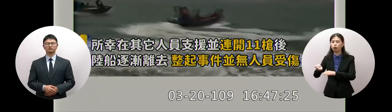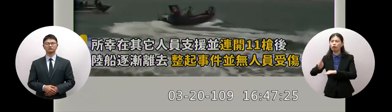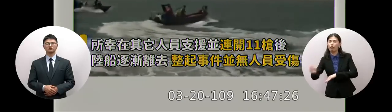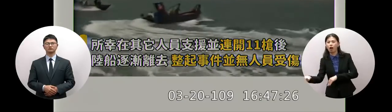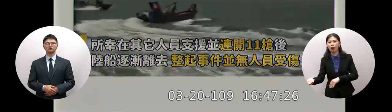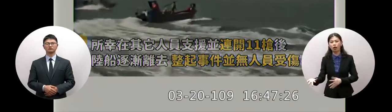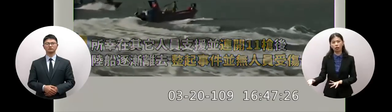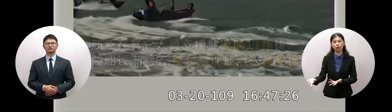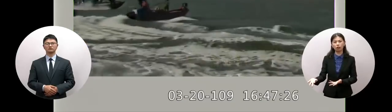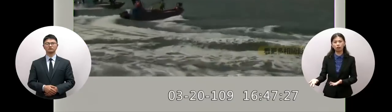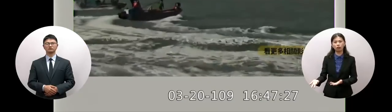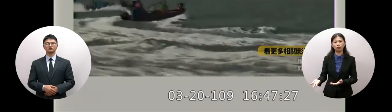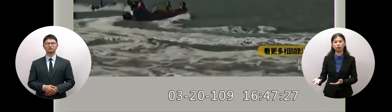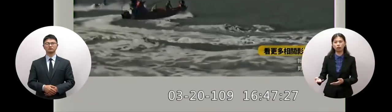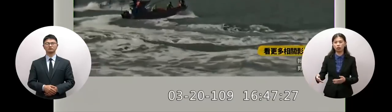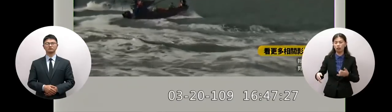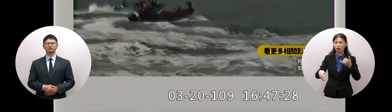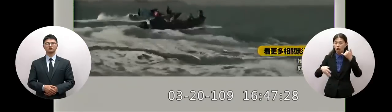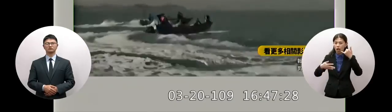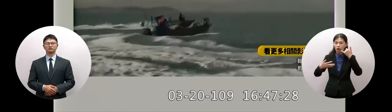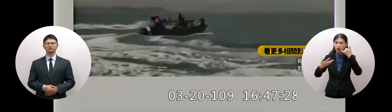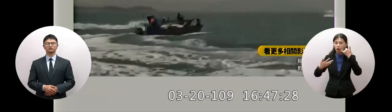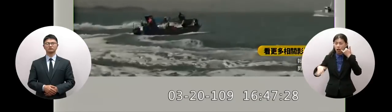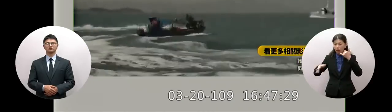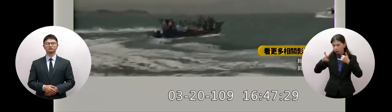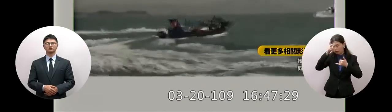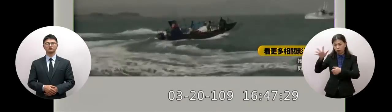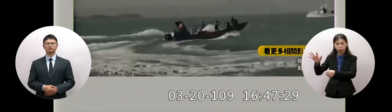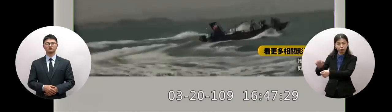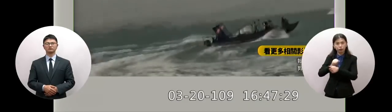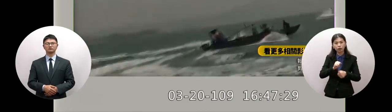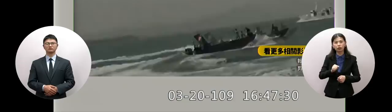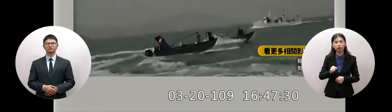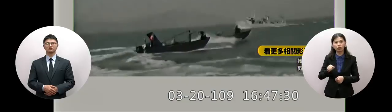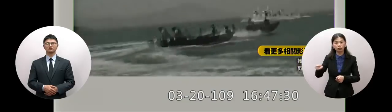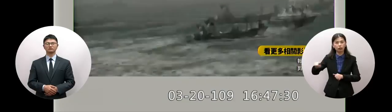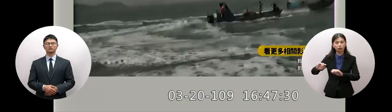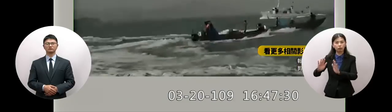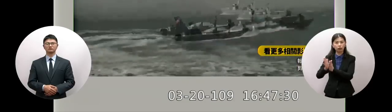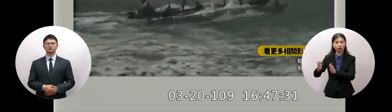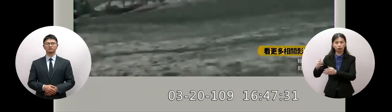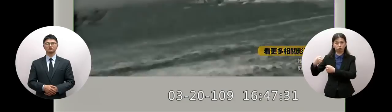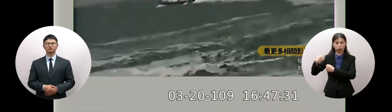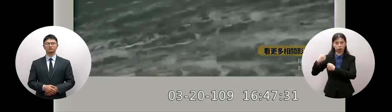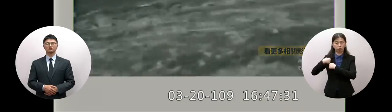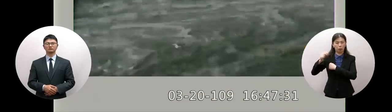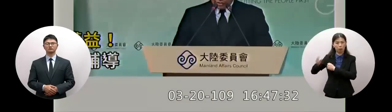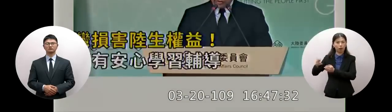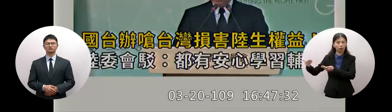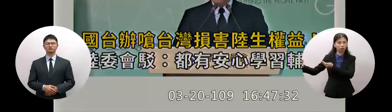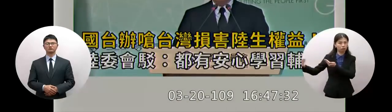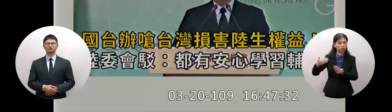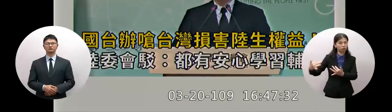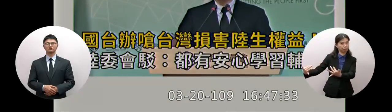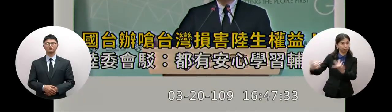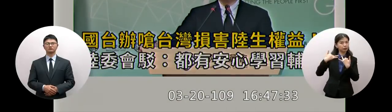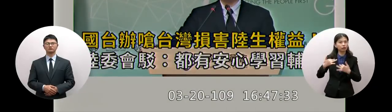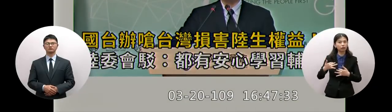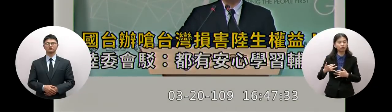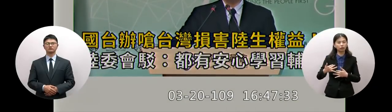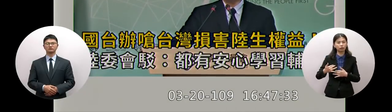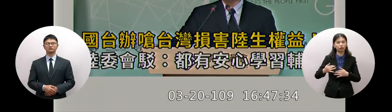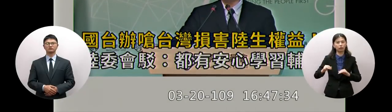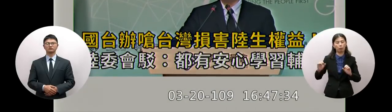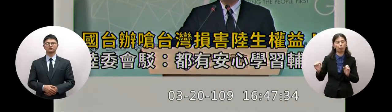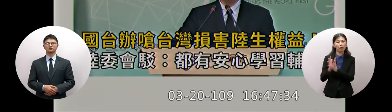了如果我們有海警被他帶走了接下來他的軍事量壓過來金門馬上變成一個衝